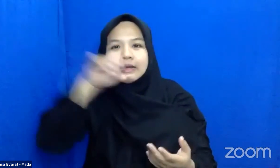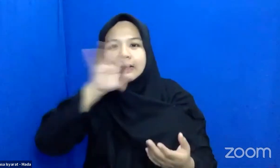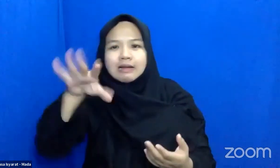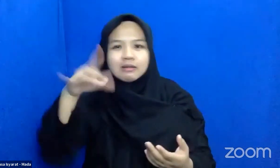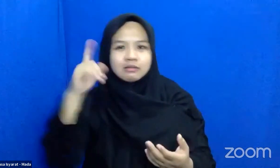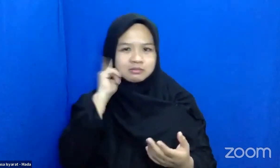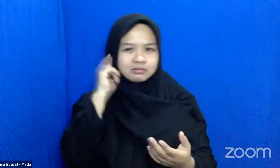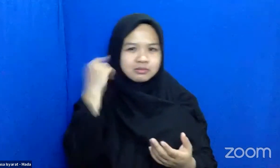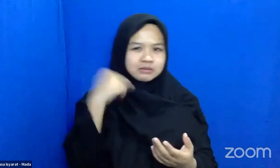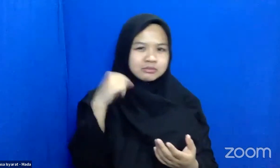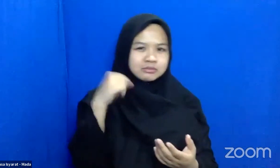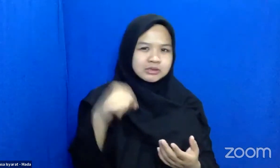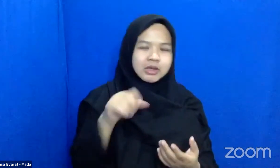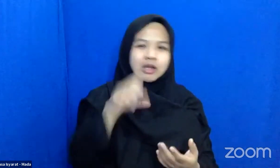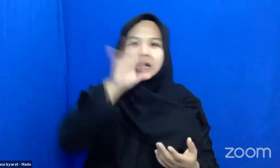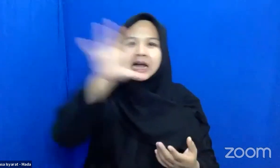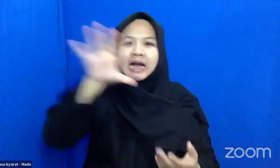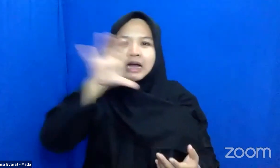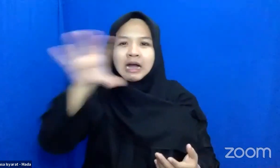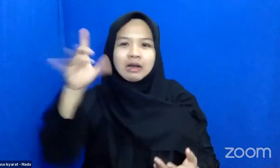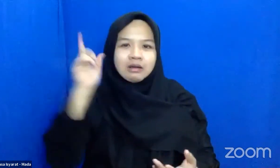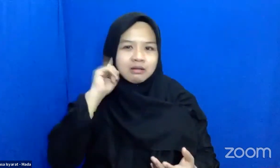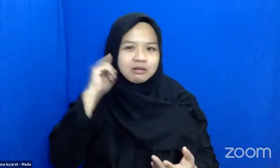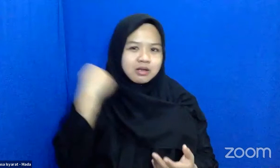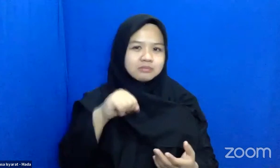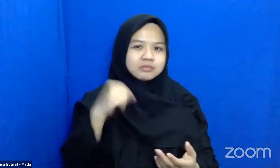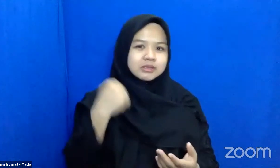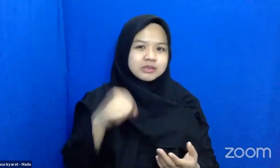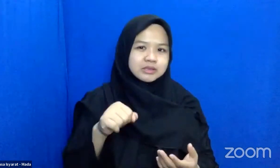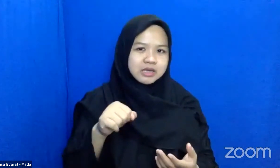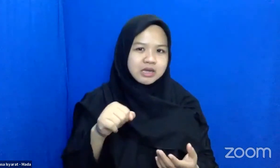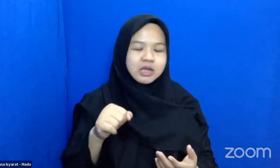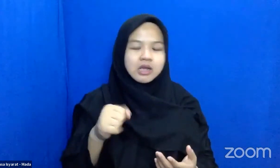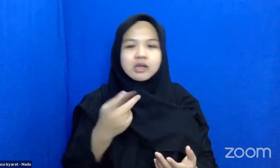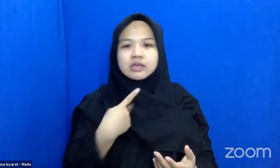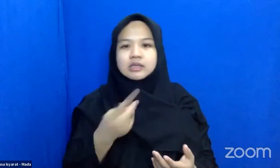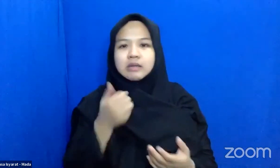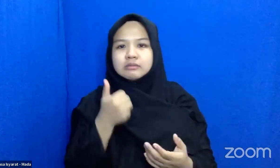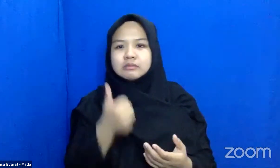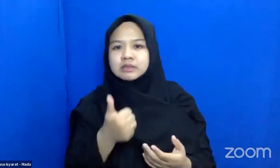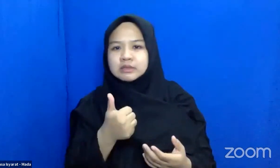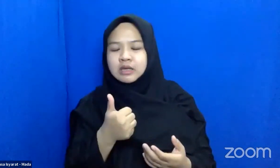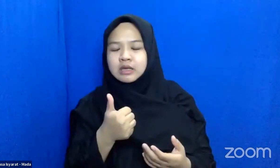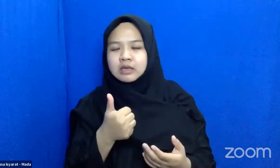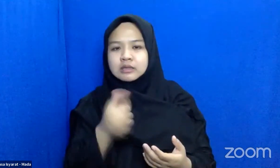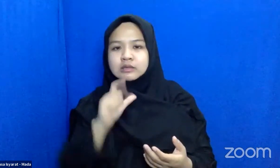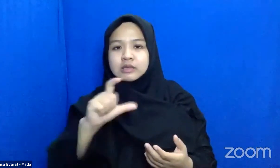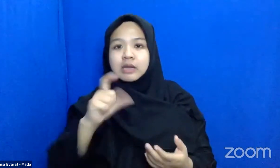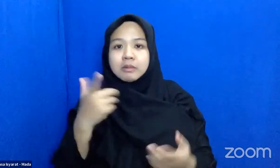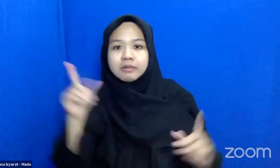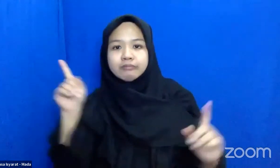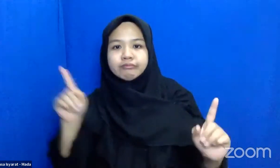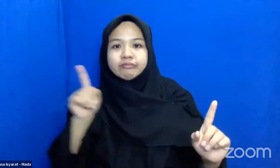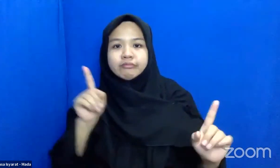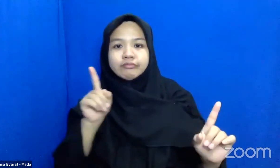Bisa Mendengar Sekencang Apapun Kita Memanggil Namanya Tetapi Kita Bisa Menyamperi